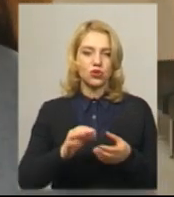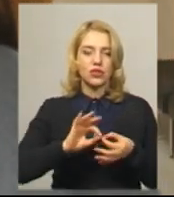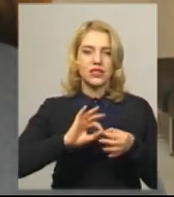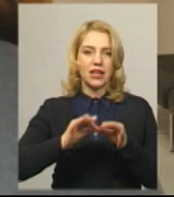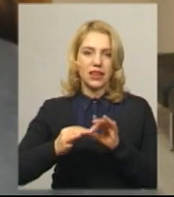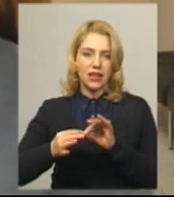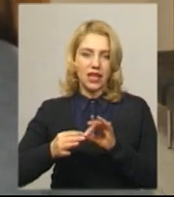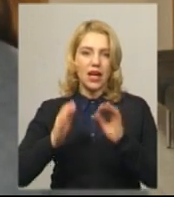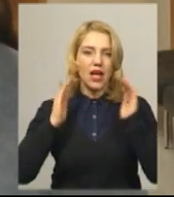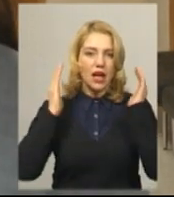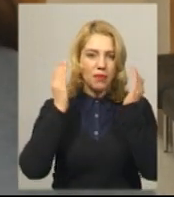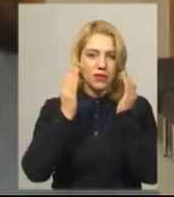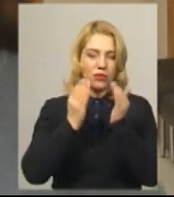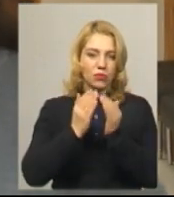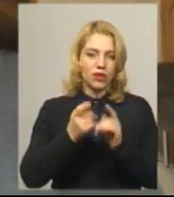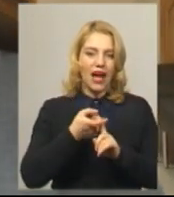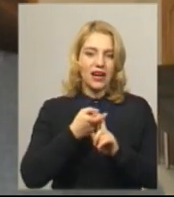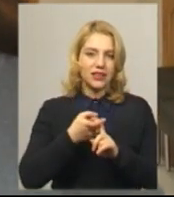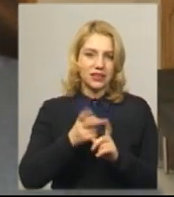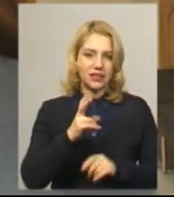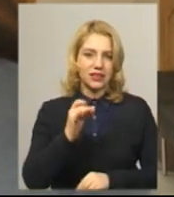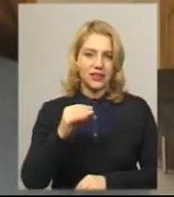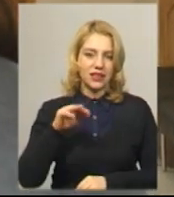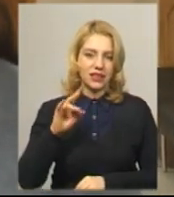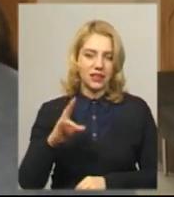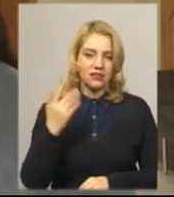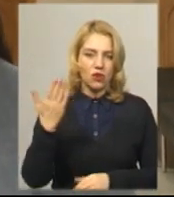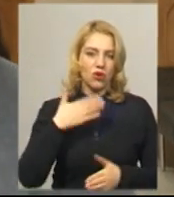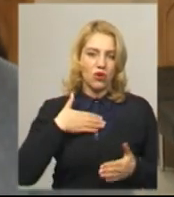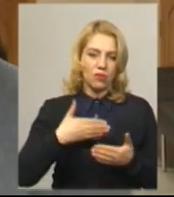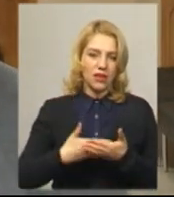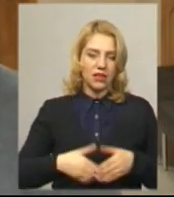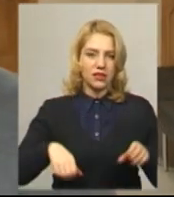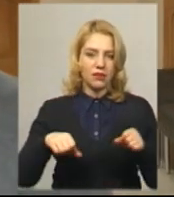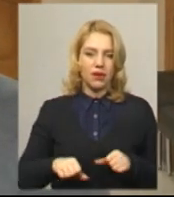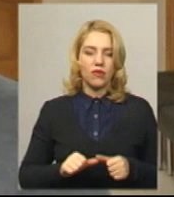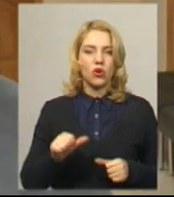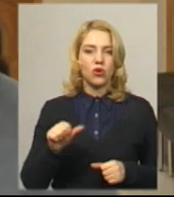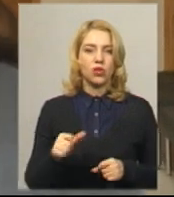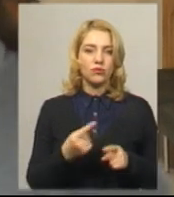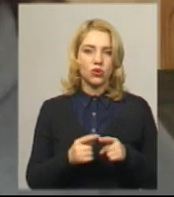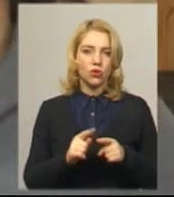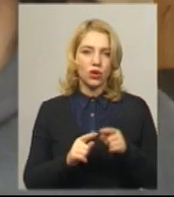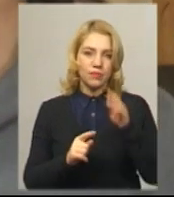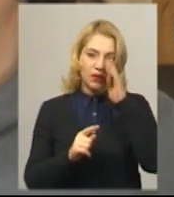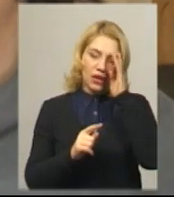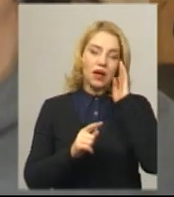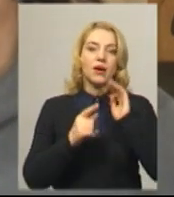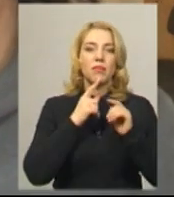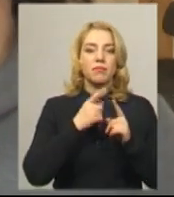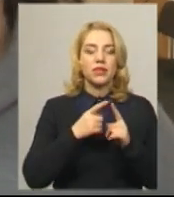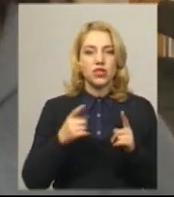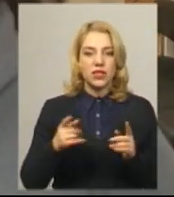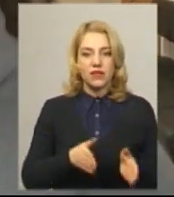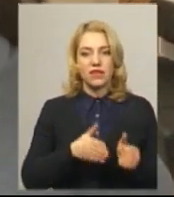епідеміологічна ситуація. Це є його громадянським правом. Окрім того, під час відкладення засідання,